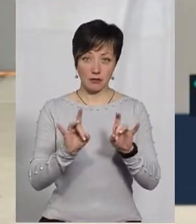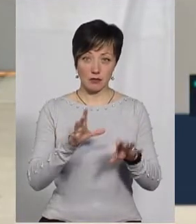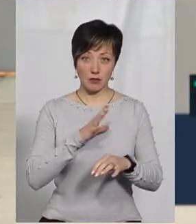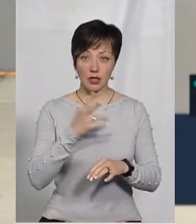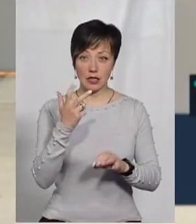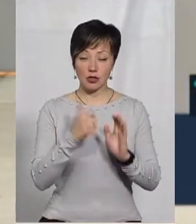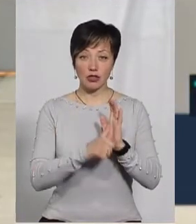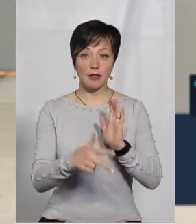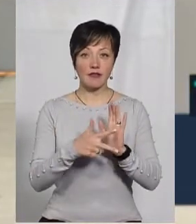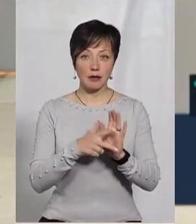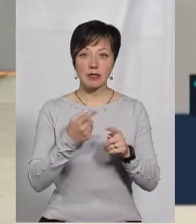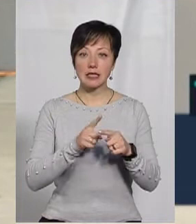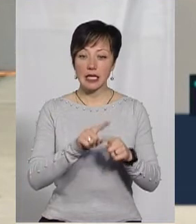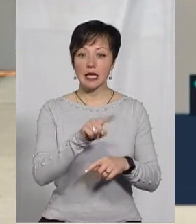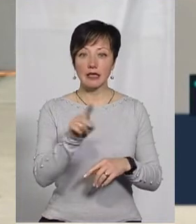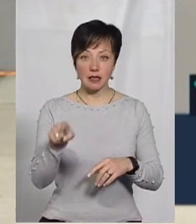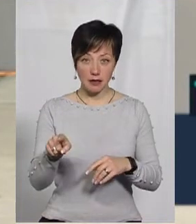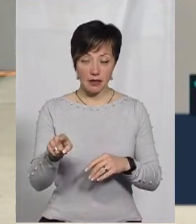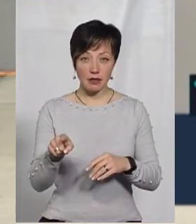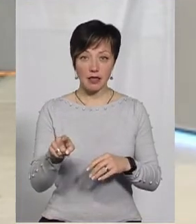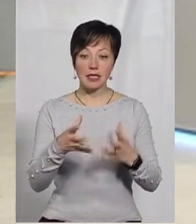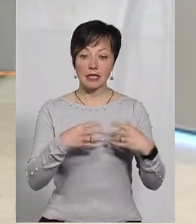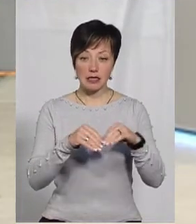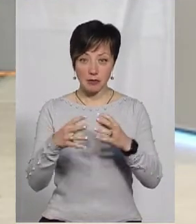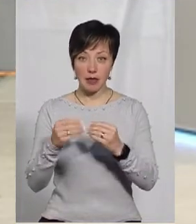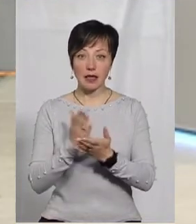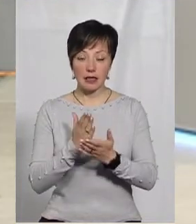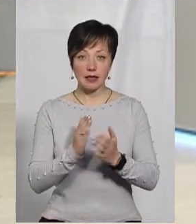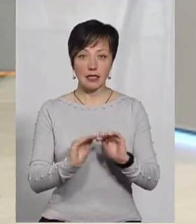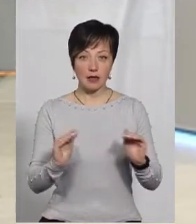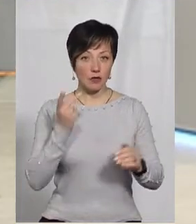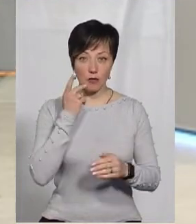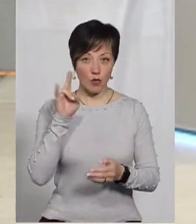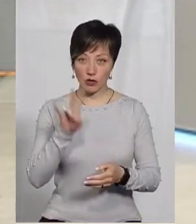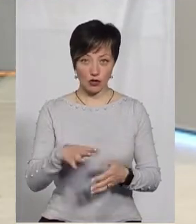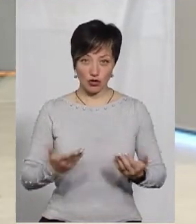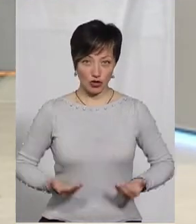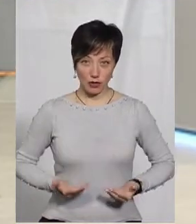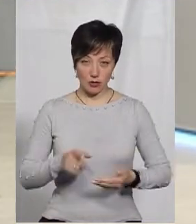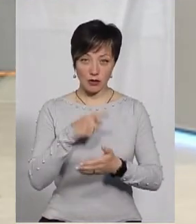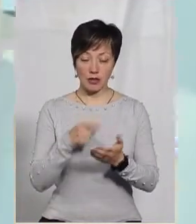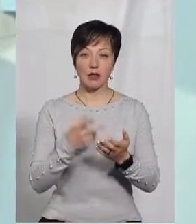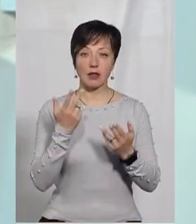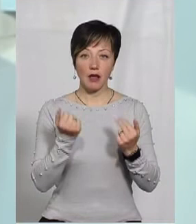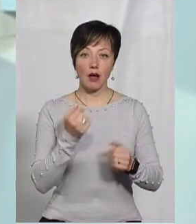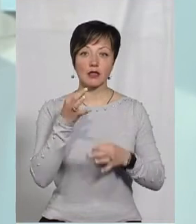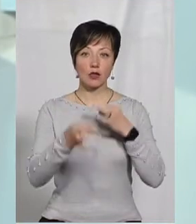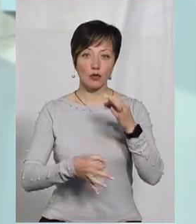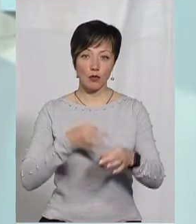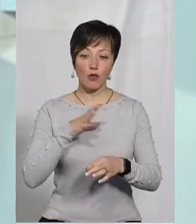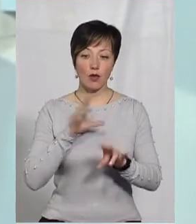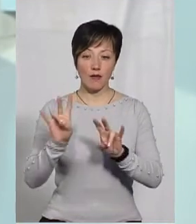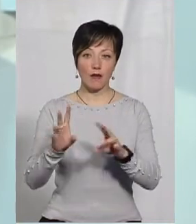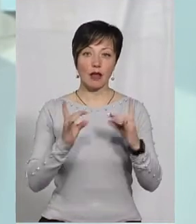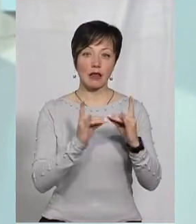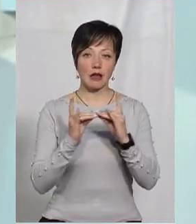зазначила, 368 – це ті, в сім'ях яких діти постійно не жили, вони… Так, вони в цілодобово перебували в